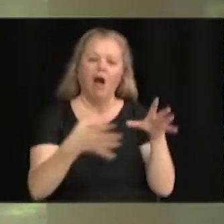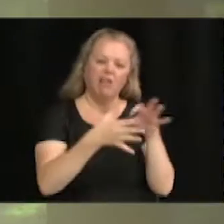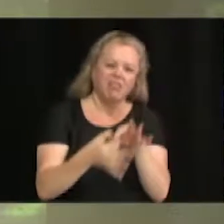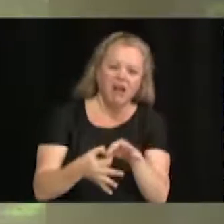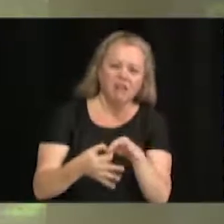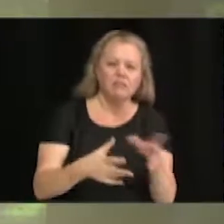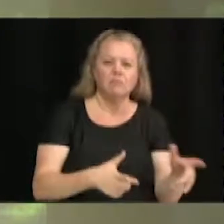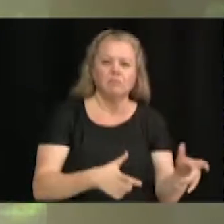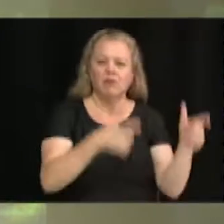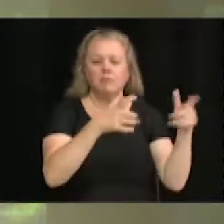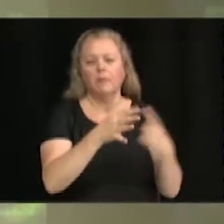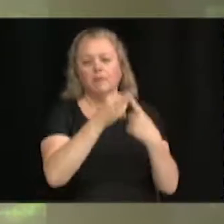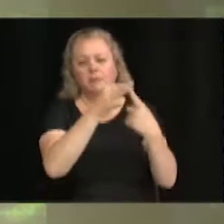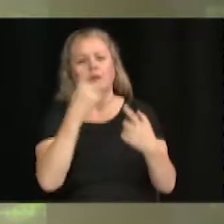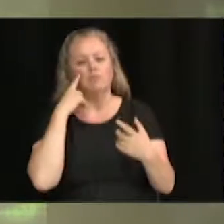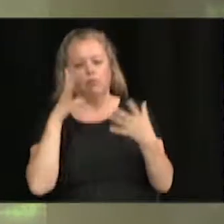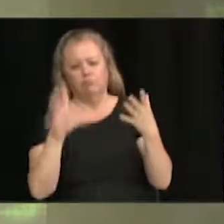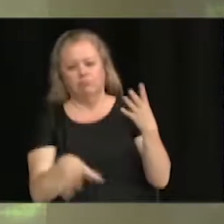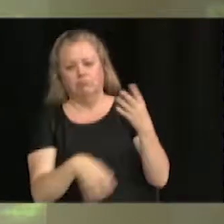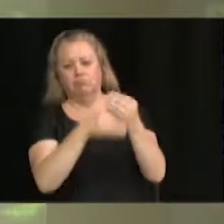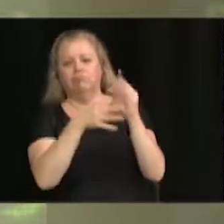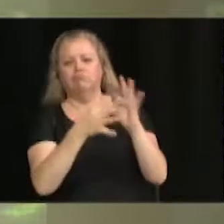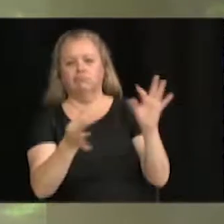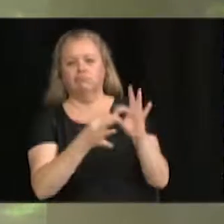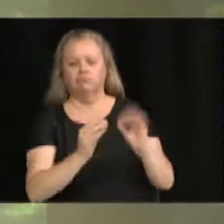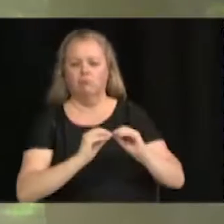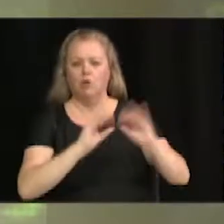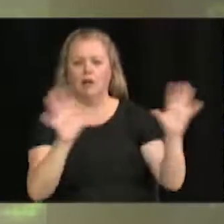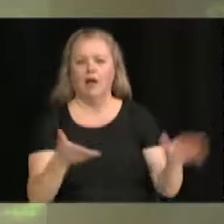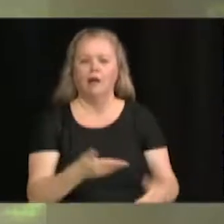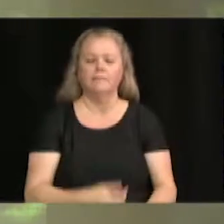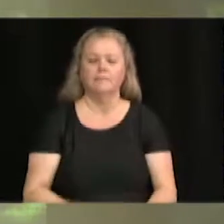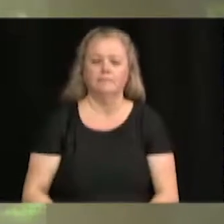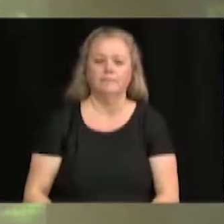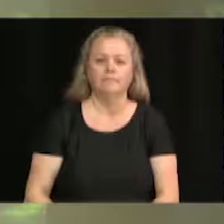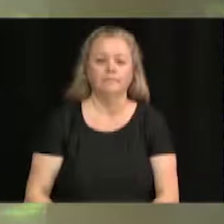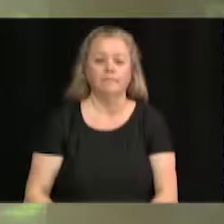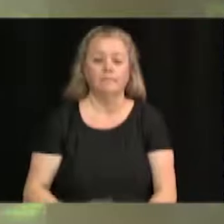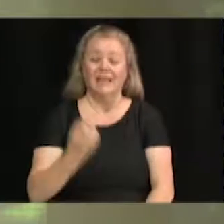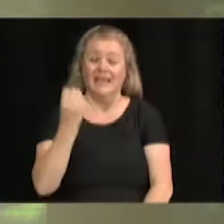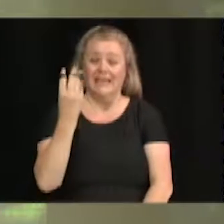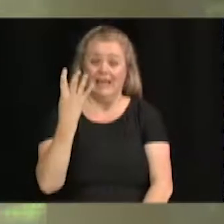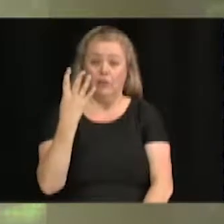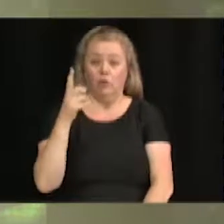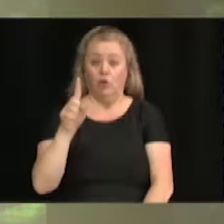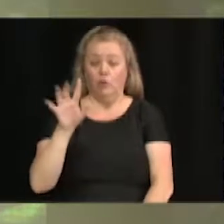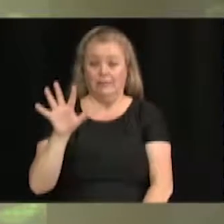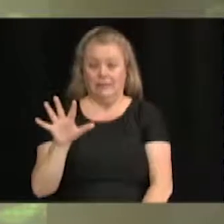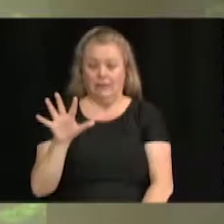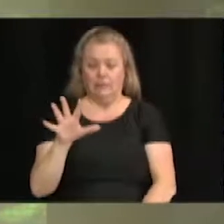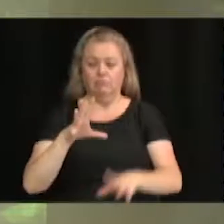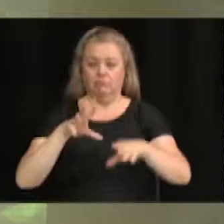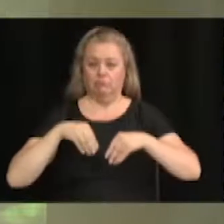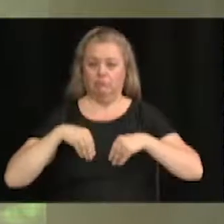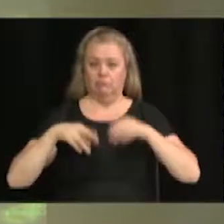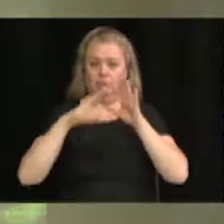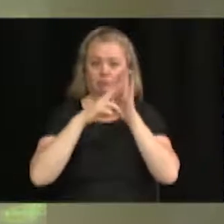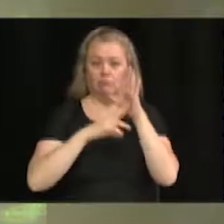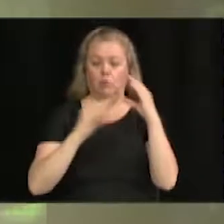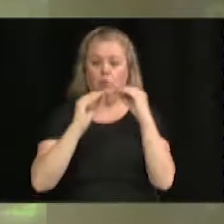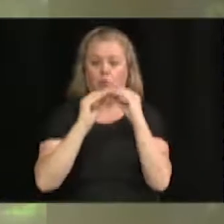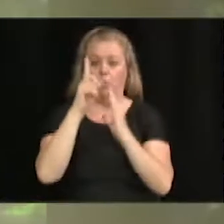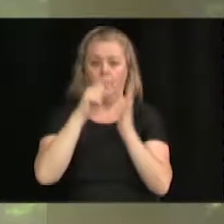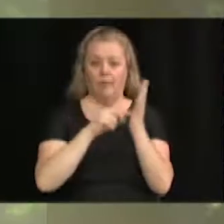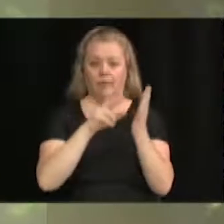M. Poulin, appuyé par Mme Moreau, 14.1.5, adoption du règlement numéro 1301